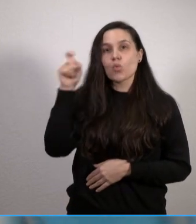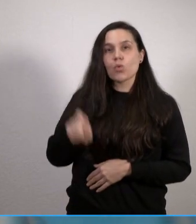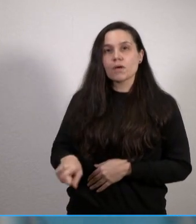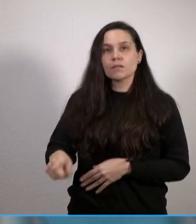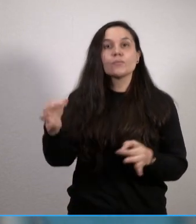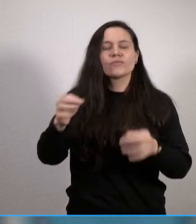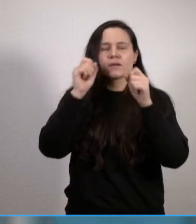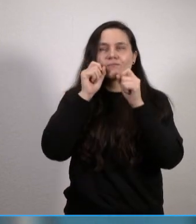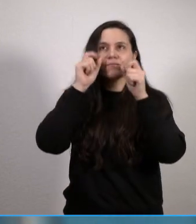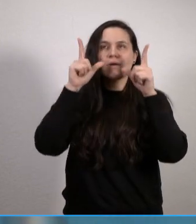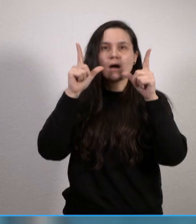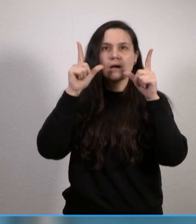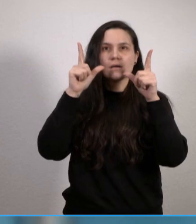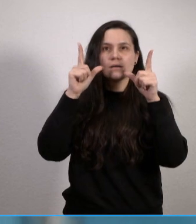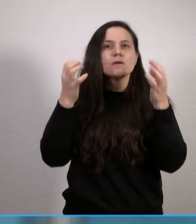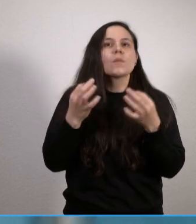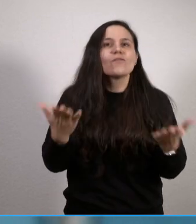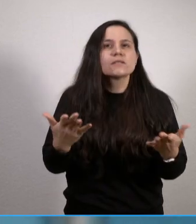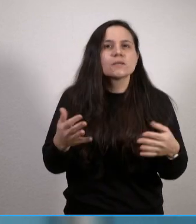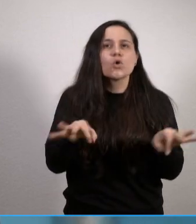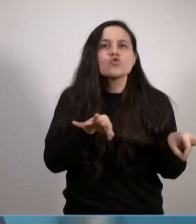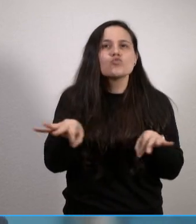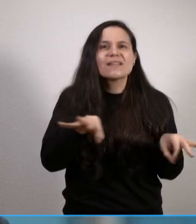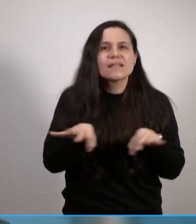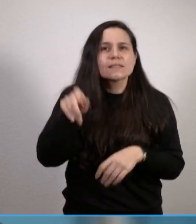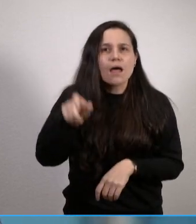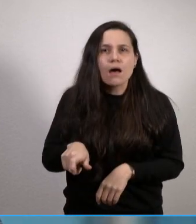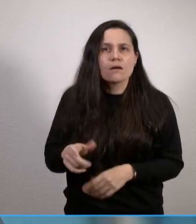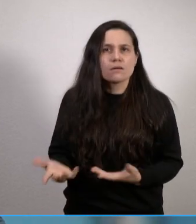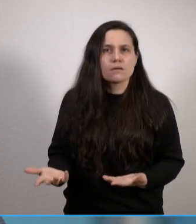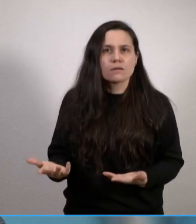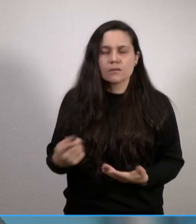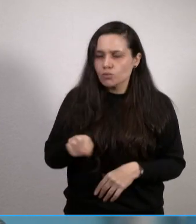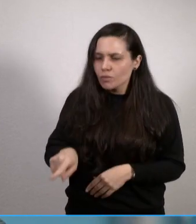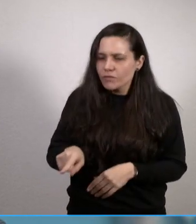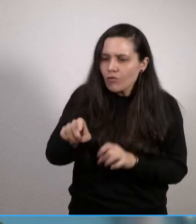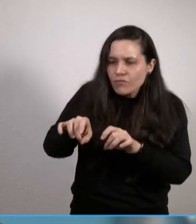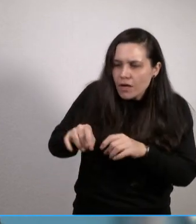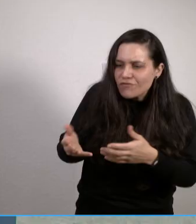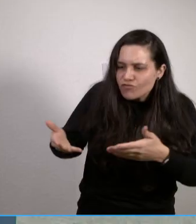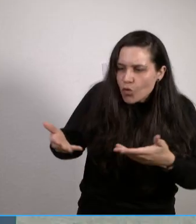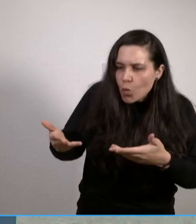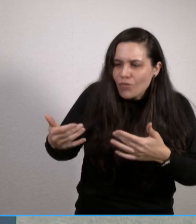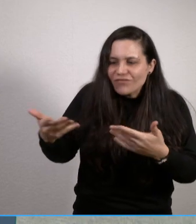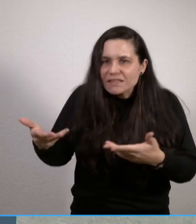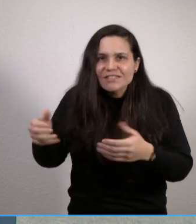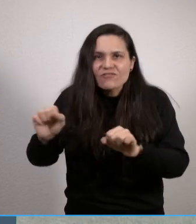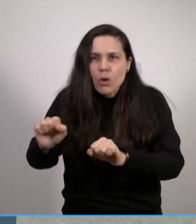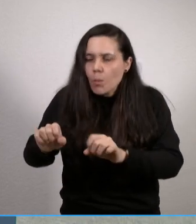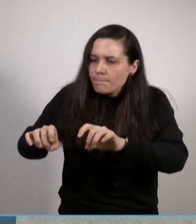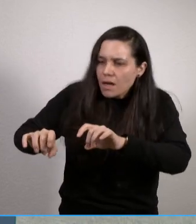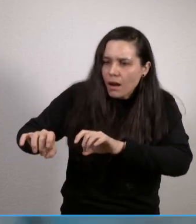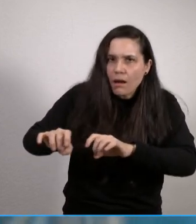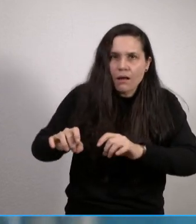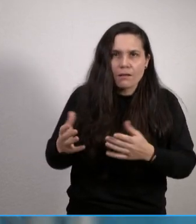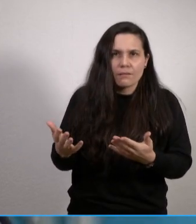bei uns wach, dann braucht es dringend Übersetzungskapazitäten, um diesen Menschen klarzumachen, wo sie sind, warum sie da sind und was gemacht worden